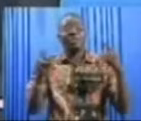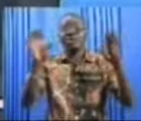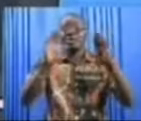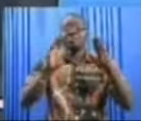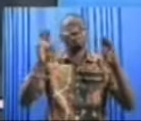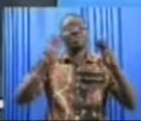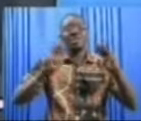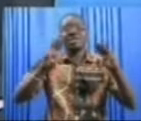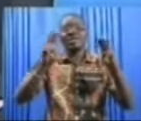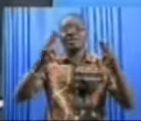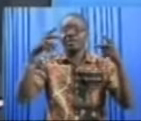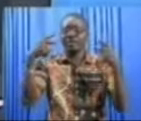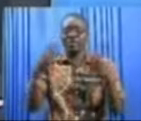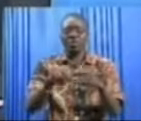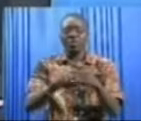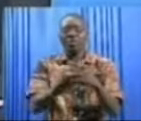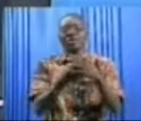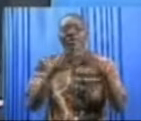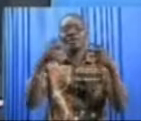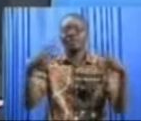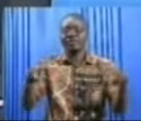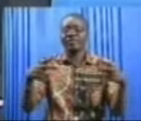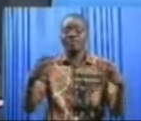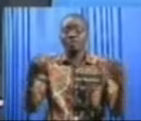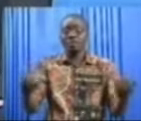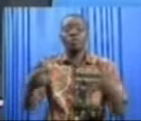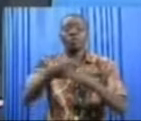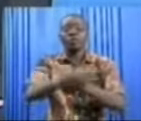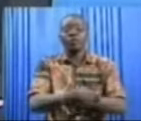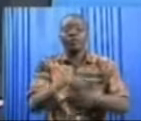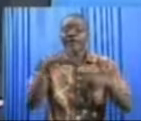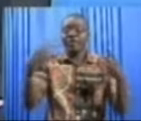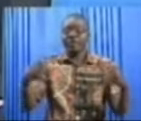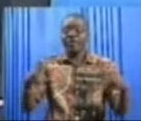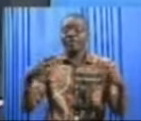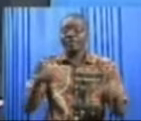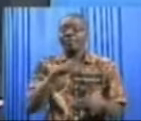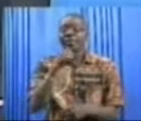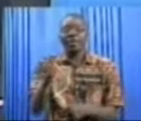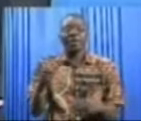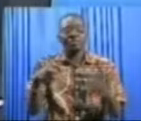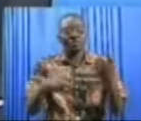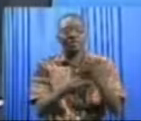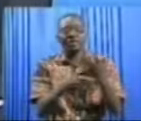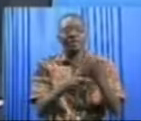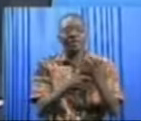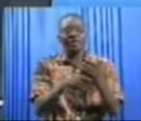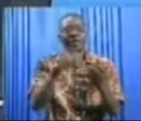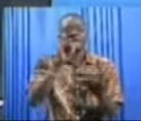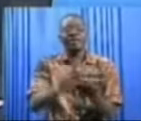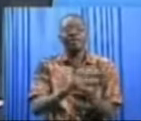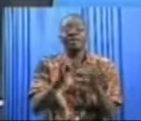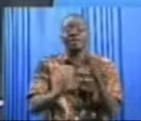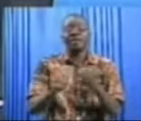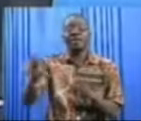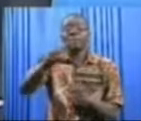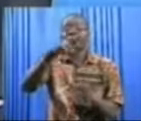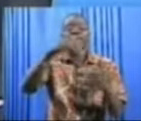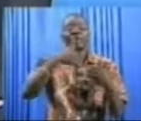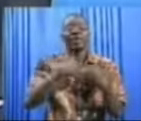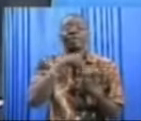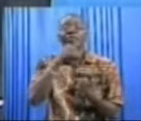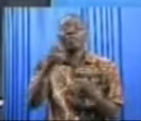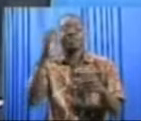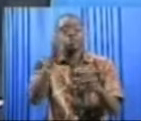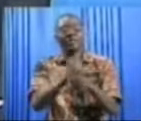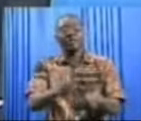vente. Aujourd'hui, on ne vendra pas de tickets. Celui qui n'a pas pu avoir le précieux sésame pour pouvoir donc avoir